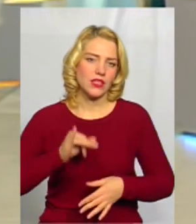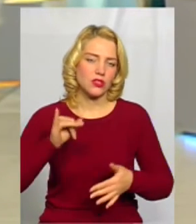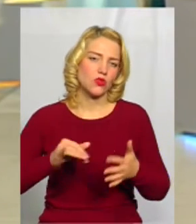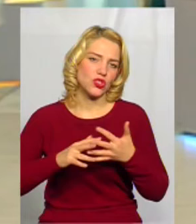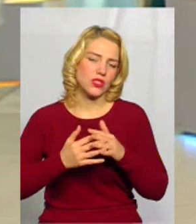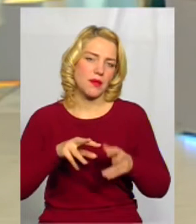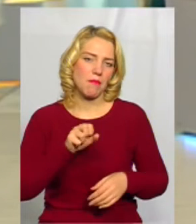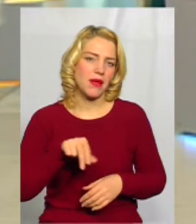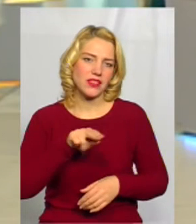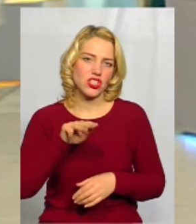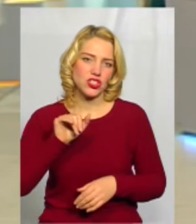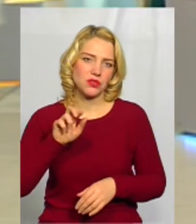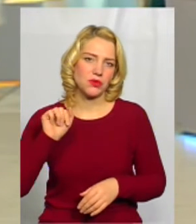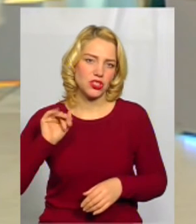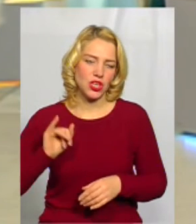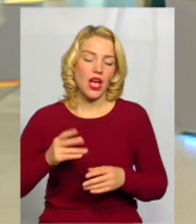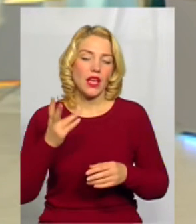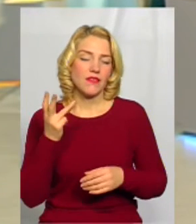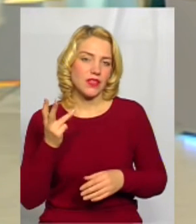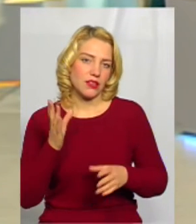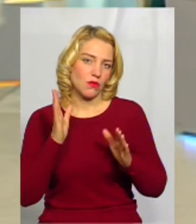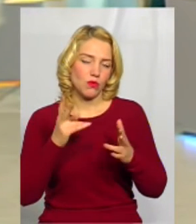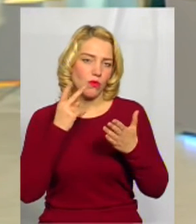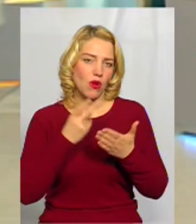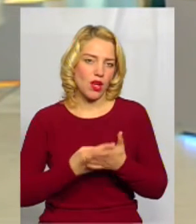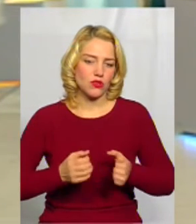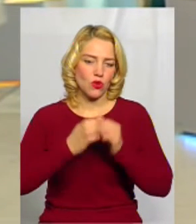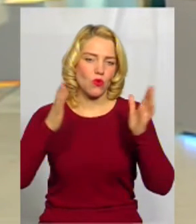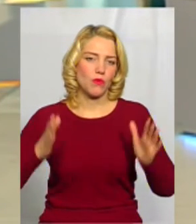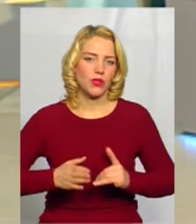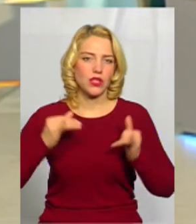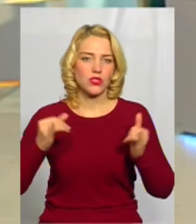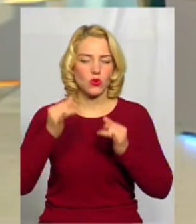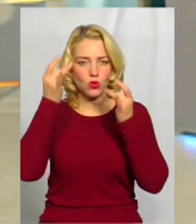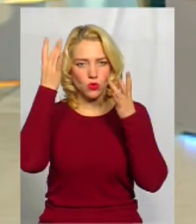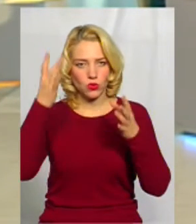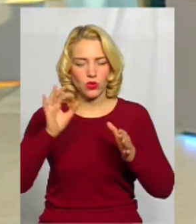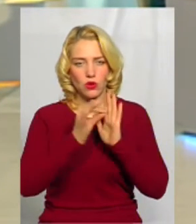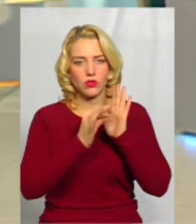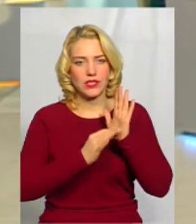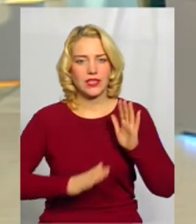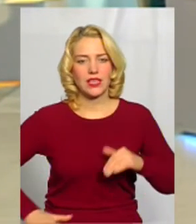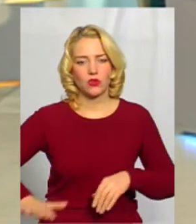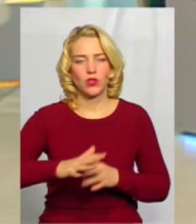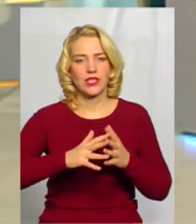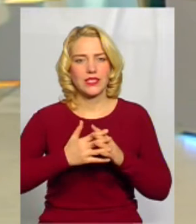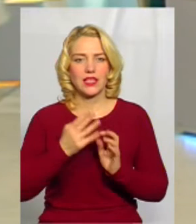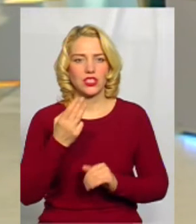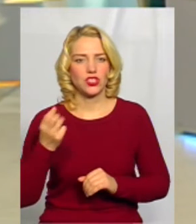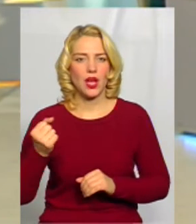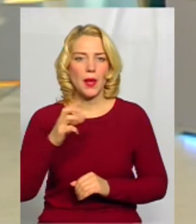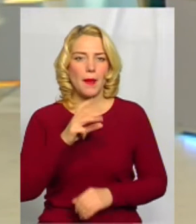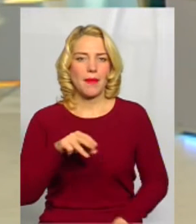Ну, а далі в третьому розрізі ми покажемо комплексну історико-культурну оцінку території селища Меджибіш. Тобто ми